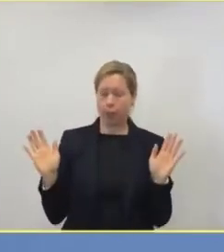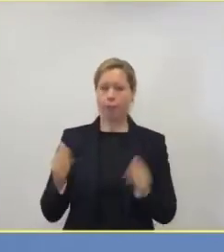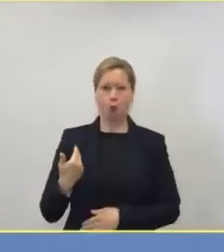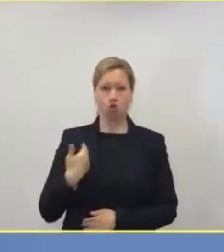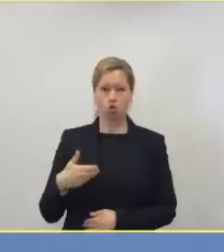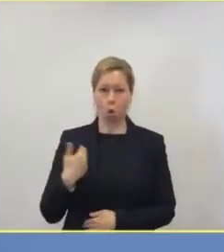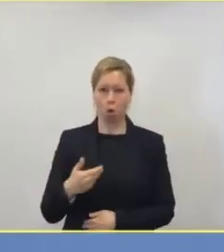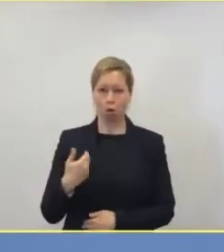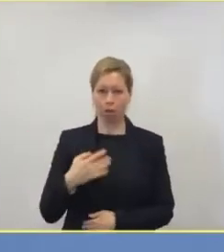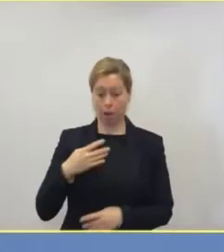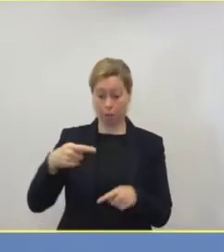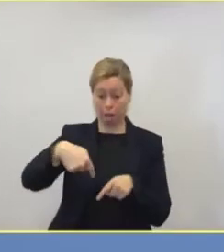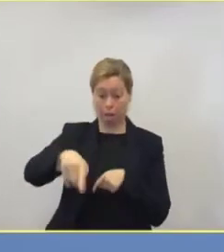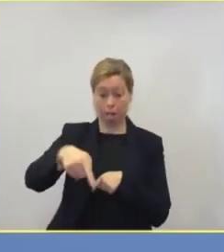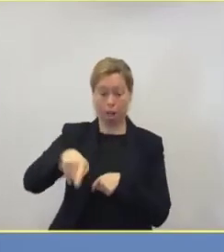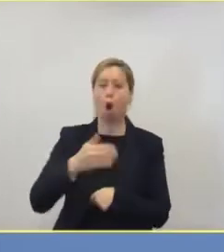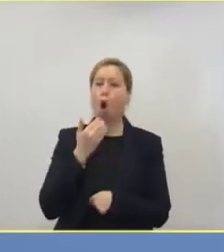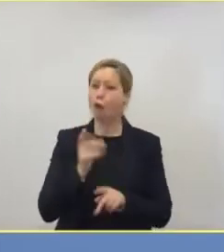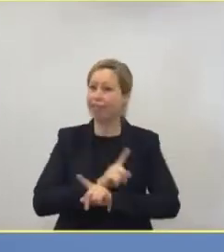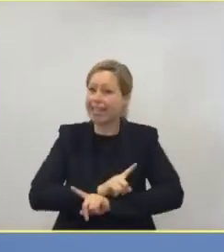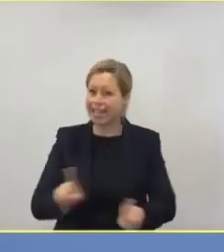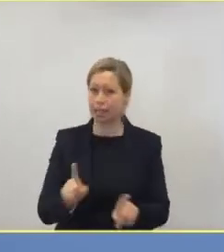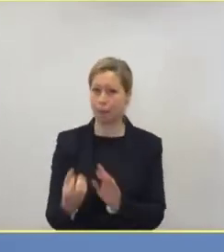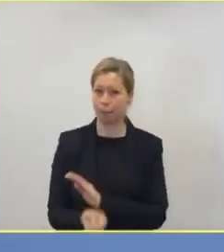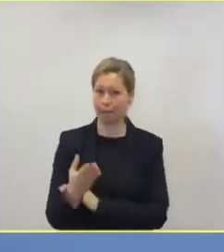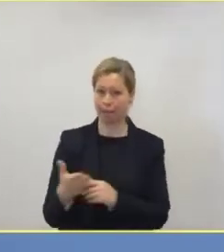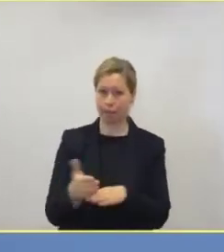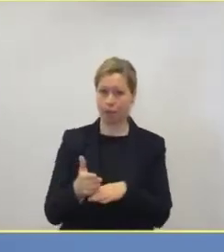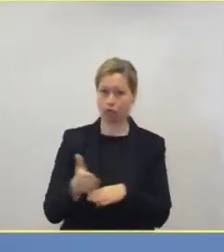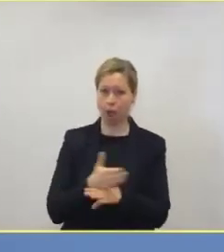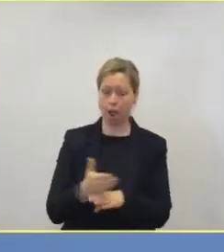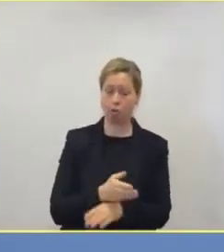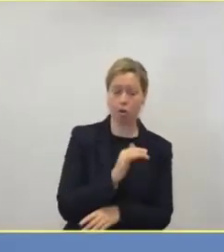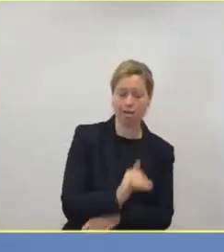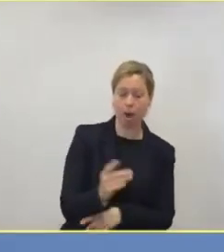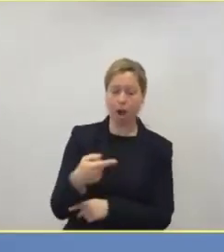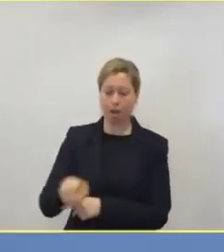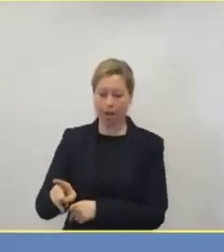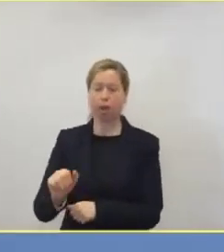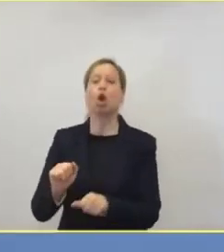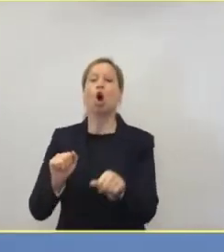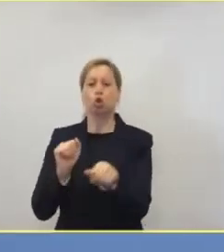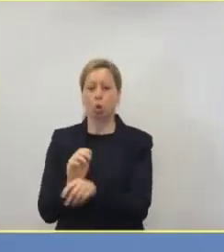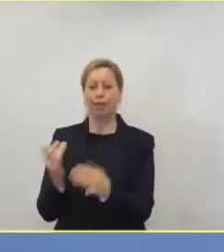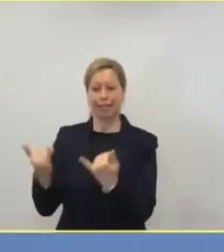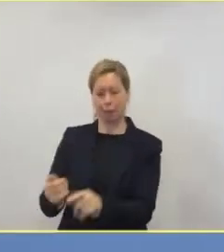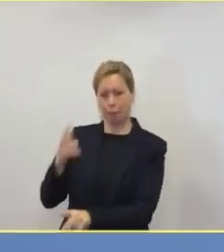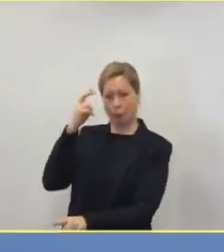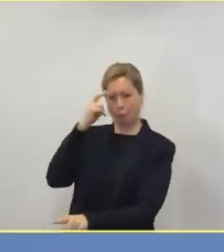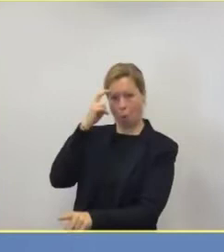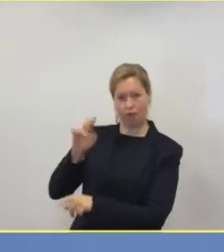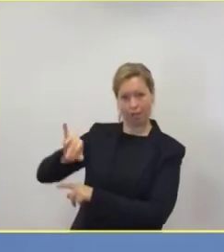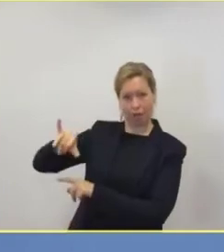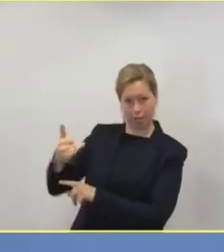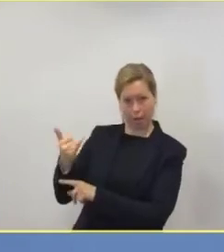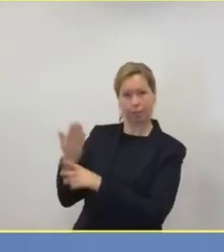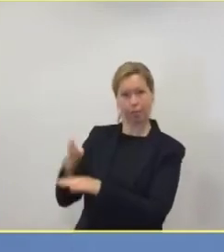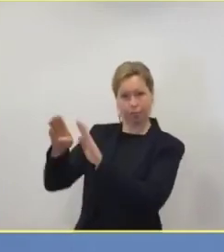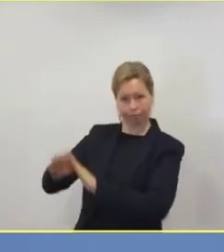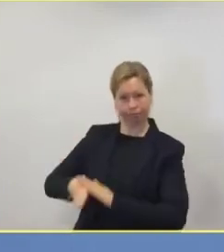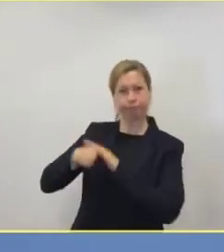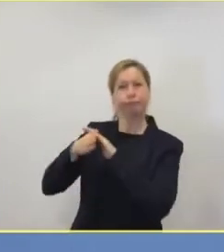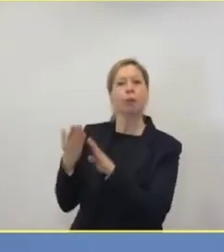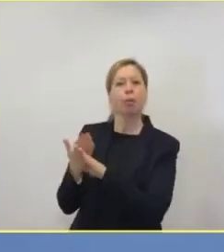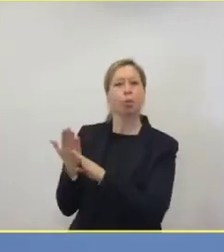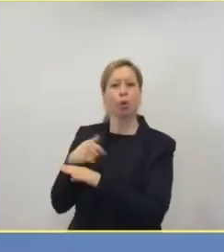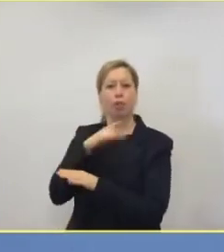Fragestellung nicht stehen werden. Aber wir haben mit der DIVI unter Federführung von Prof. Janssens hier auch gute Empfehlungen bereits Anfang des Jahres